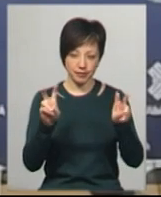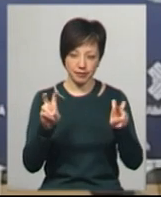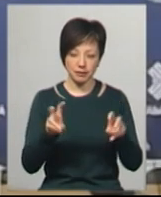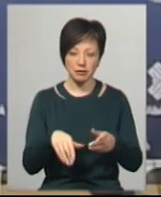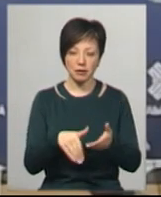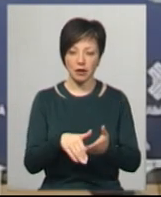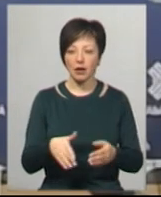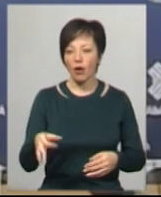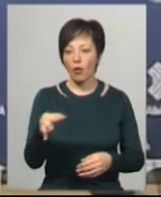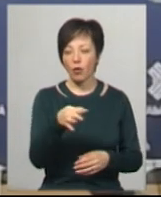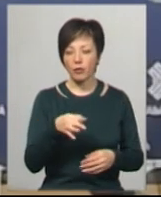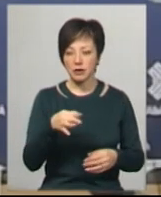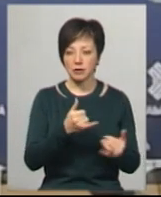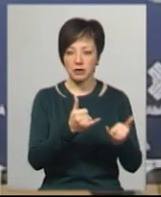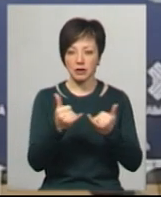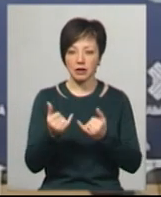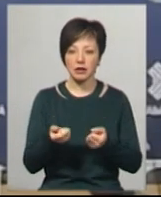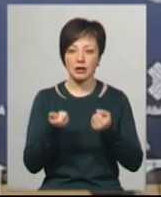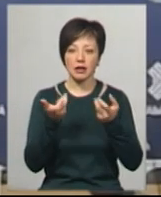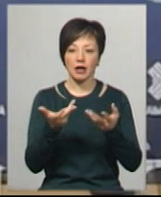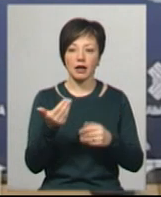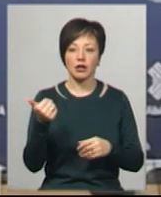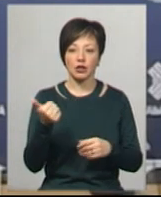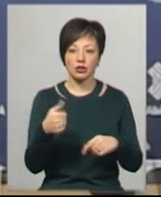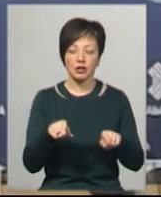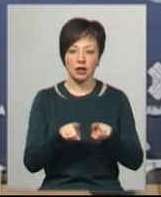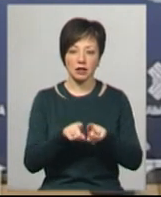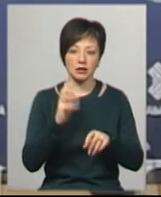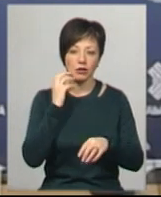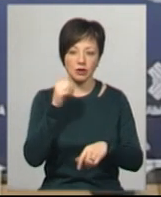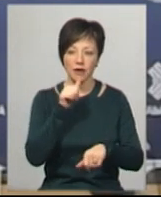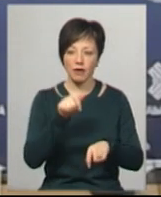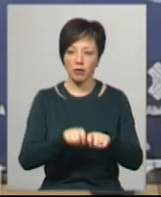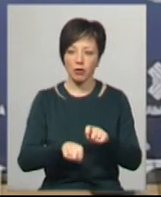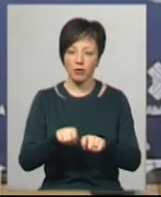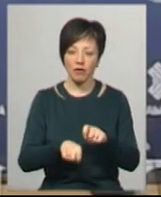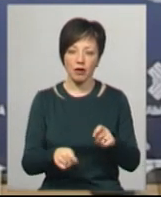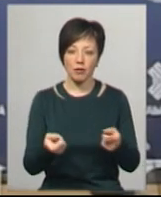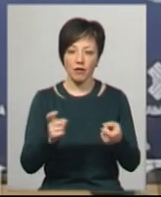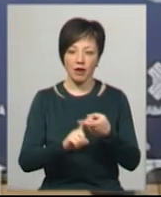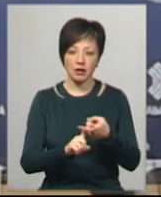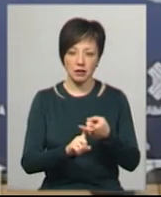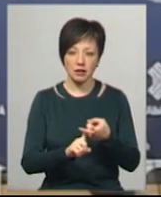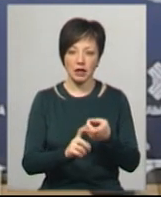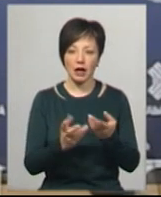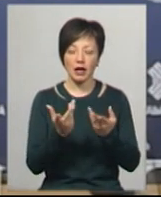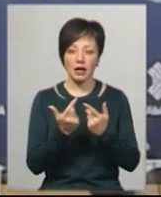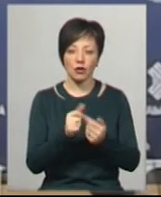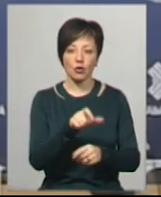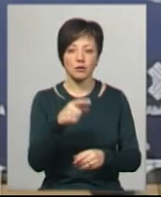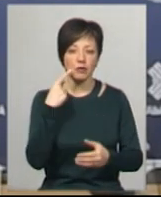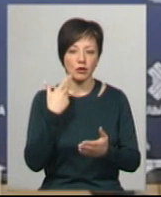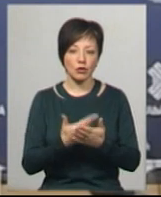нашу область як мінімум на декілька тижнів таких серйозних випробувань, пов'язаних, якщо кількість осіб з підозрами буде